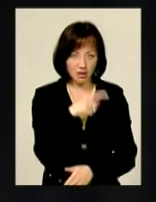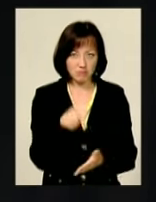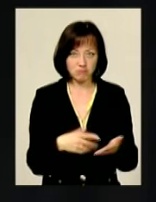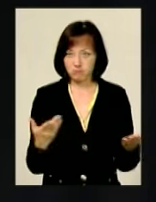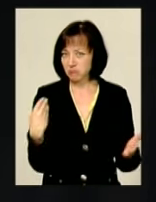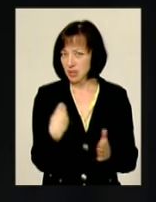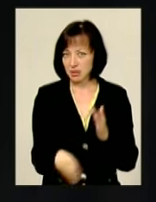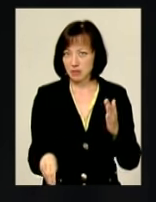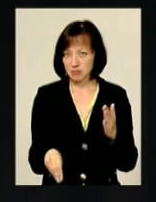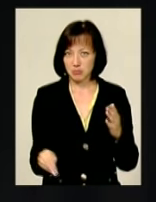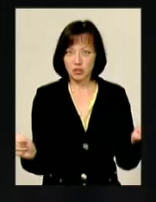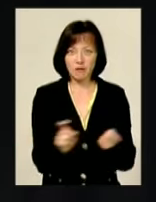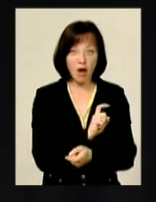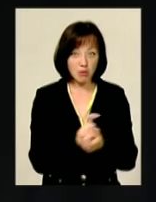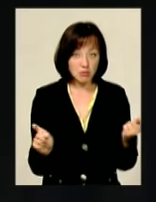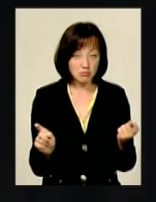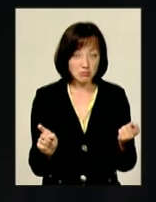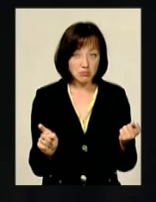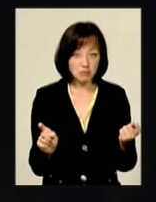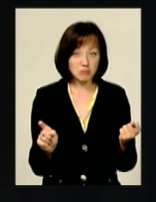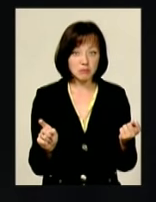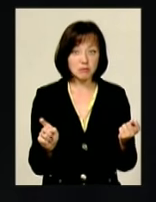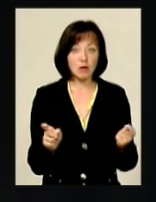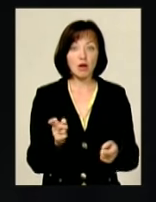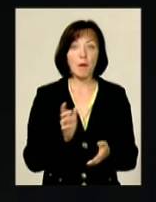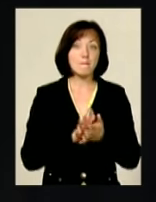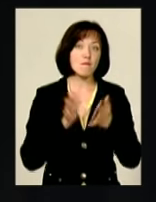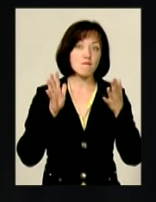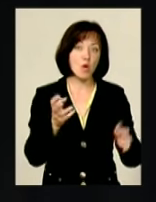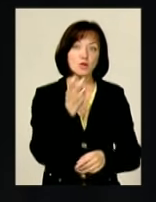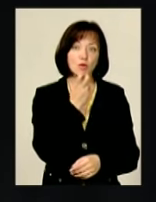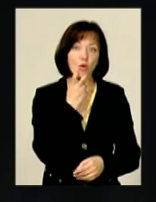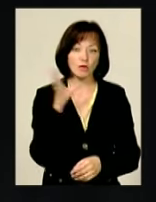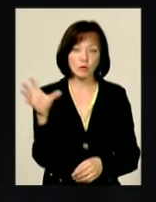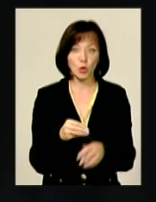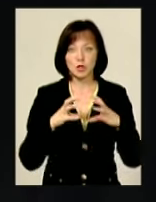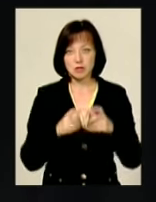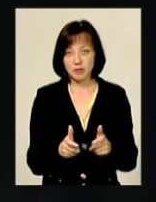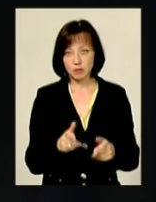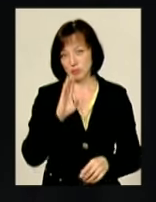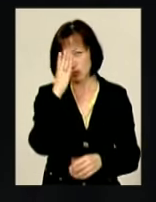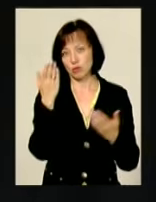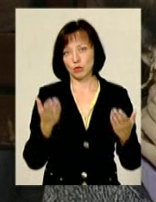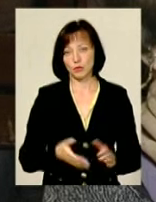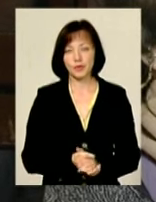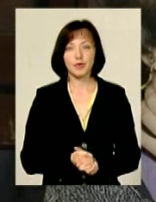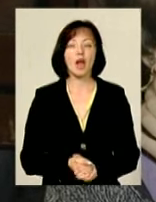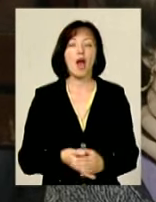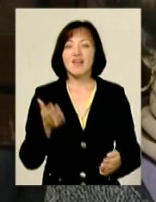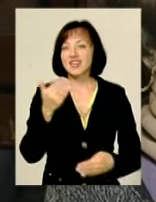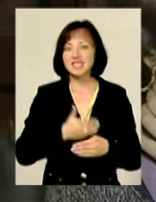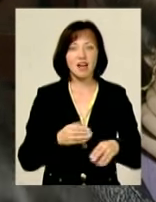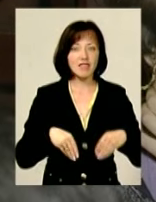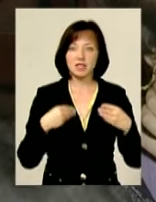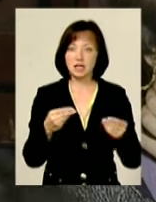Принизливими винючими чварами Посміховиськом для всього світу з радою Вистава не дає